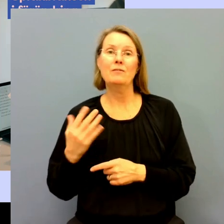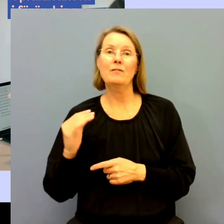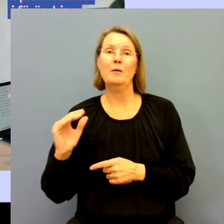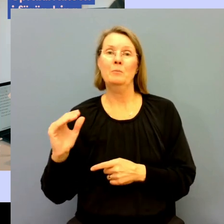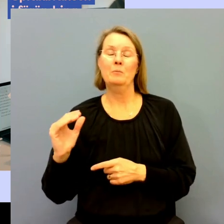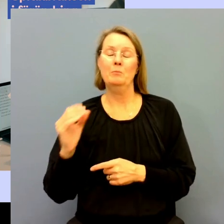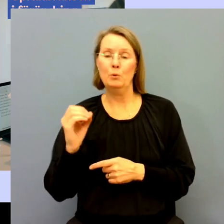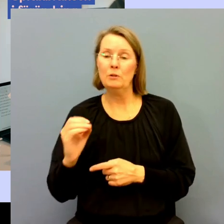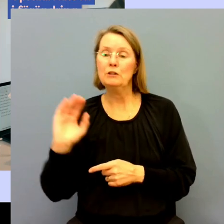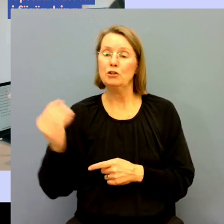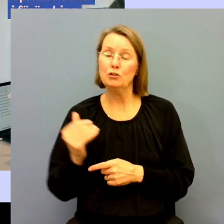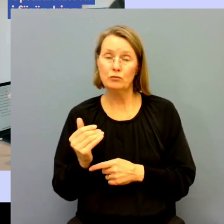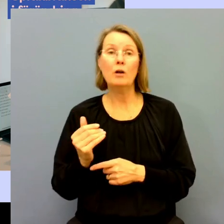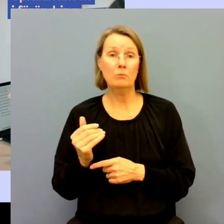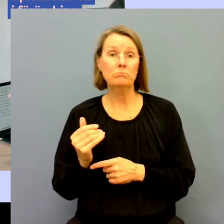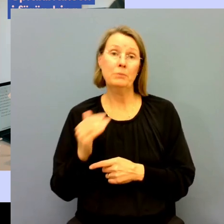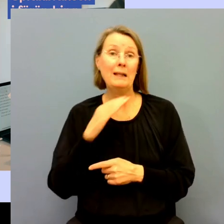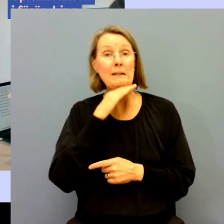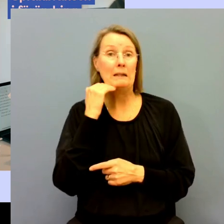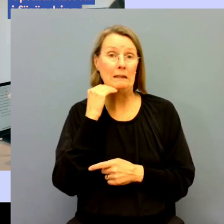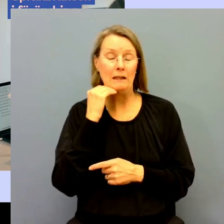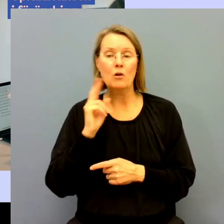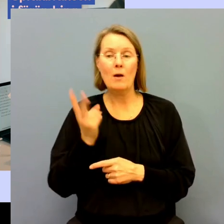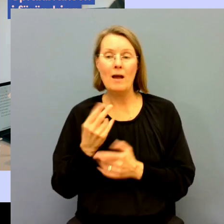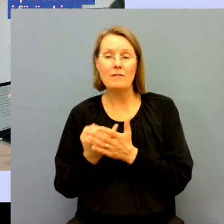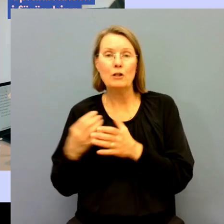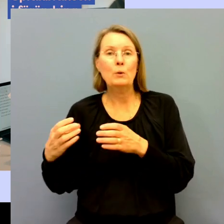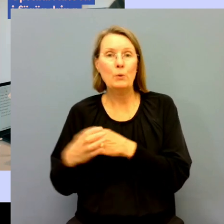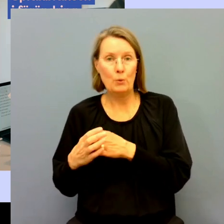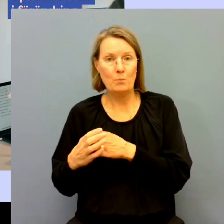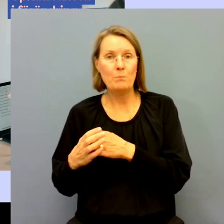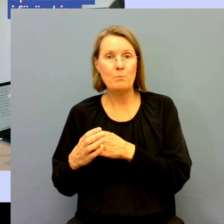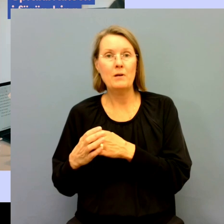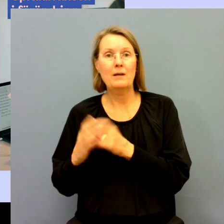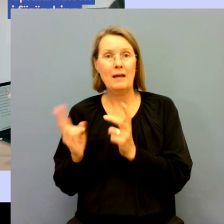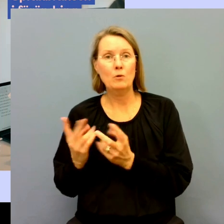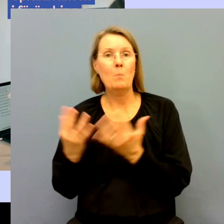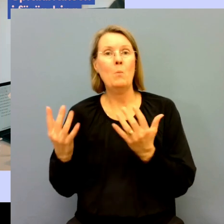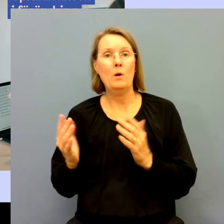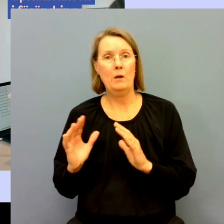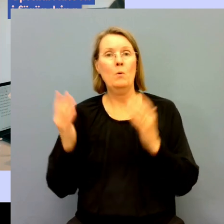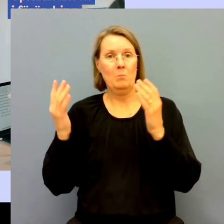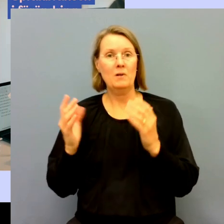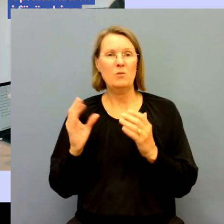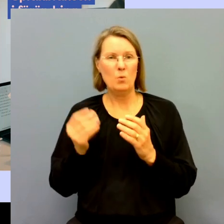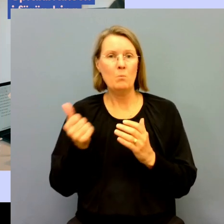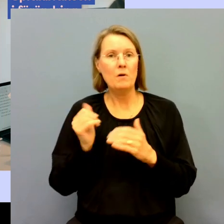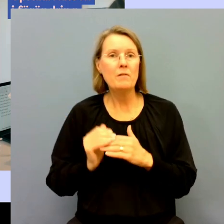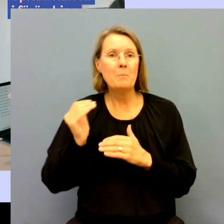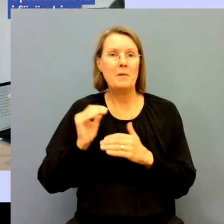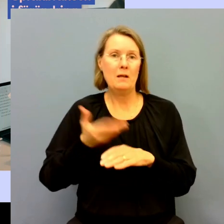35 % att den har varit tillräcklig. Så även i den gruppen är det många som upplever att det behövs mer.